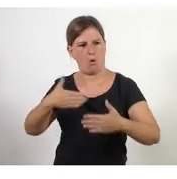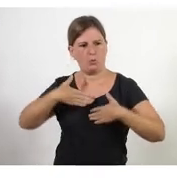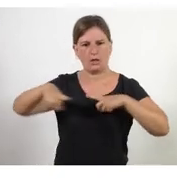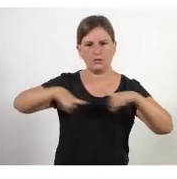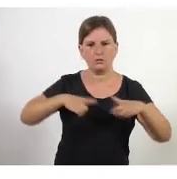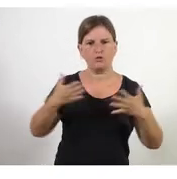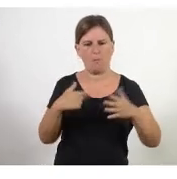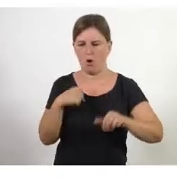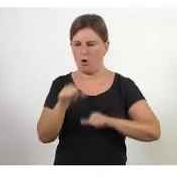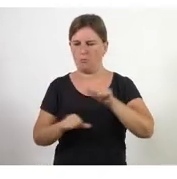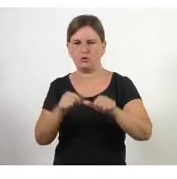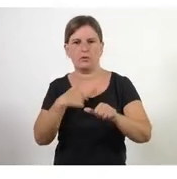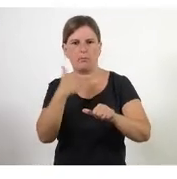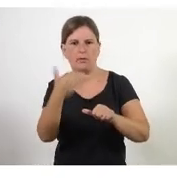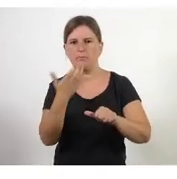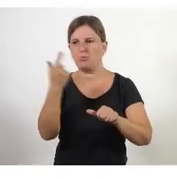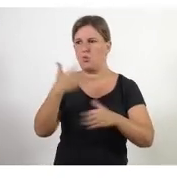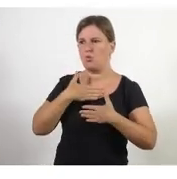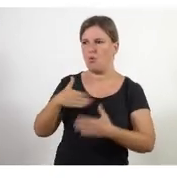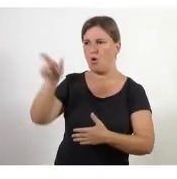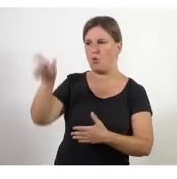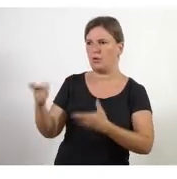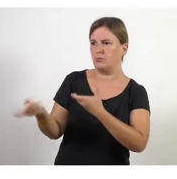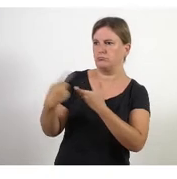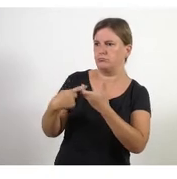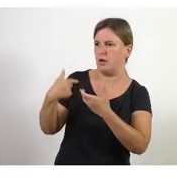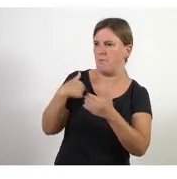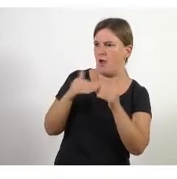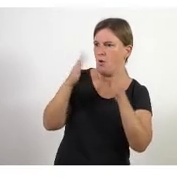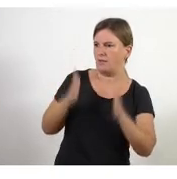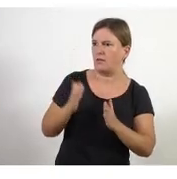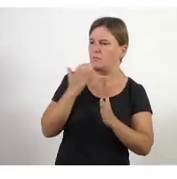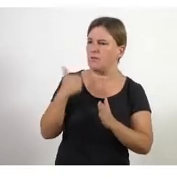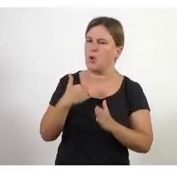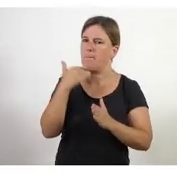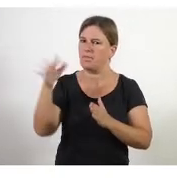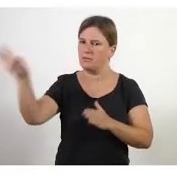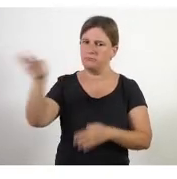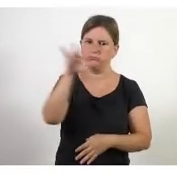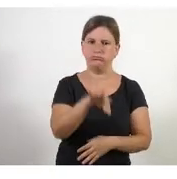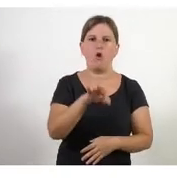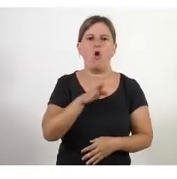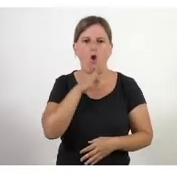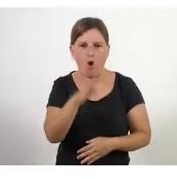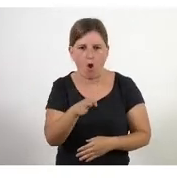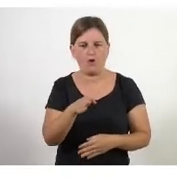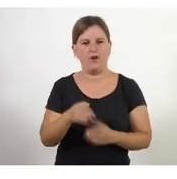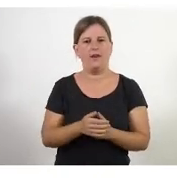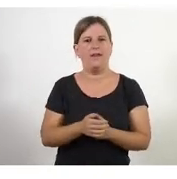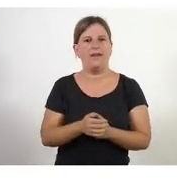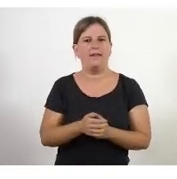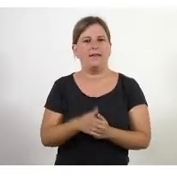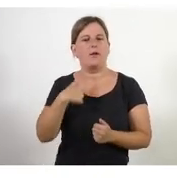nostres processos, quan un voluntari o una voluntària s'incorpora a l'organització, sabem on col·locar-lo, sabem